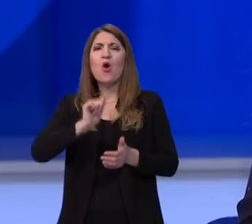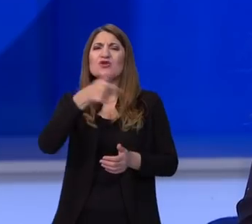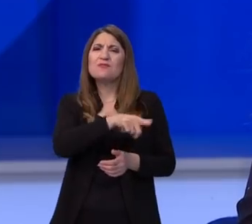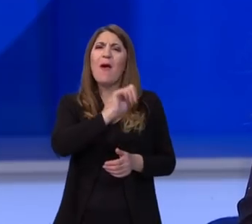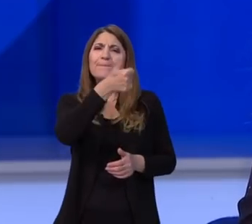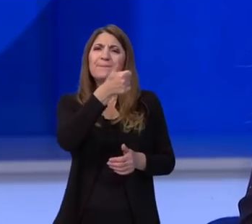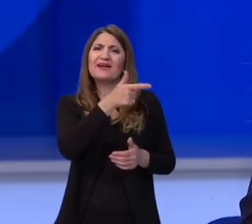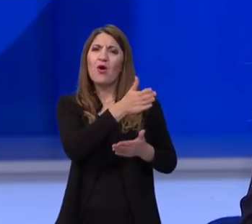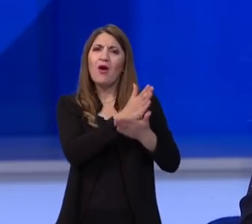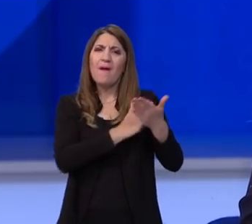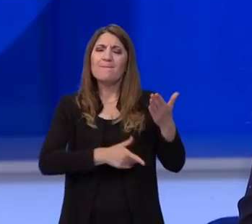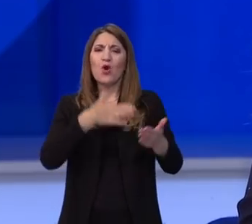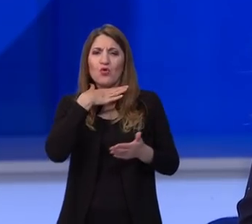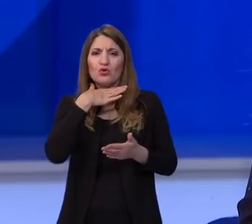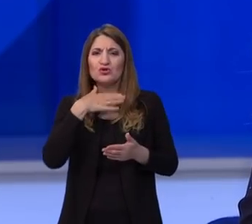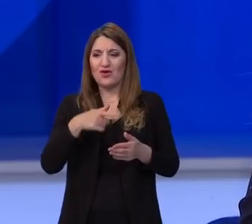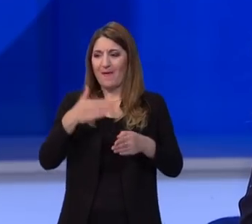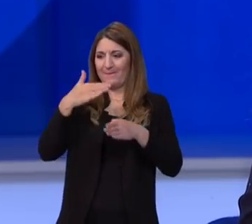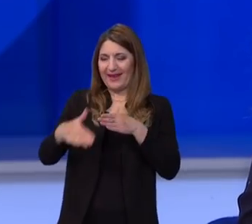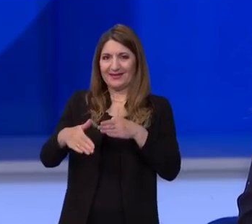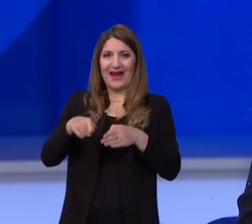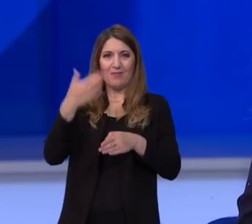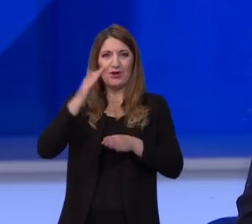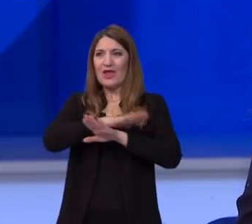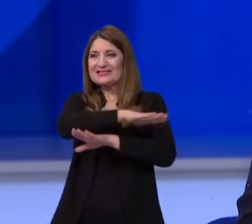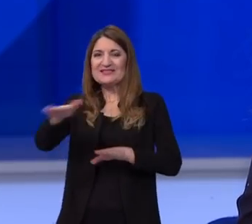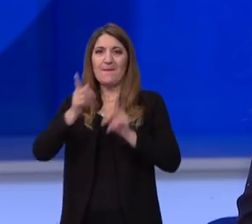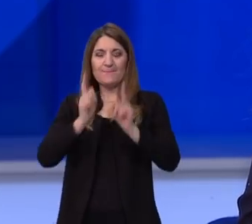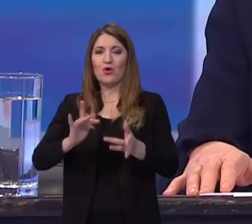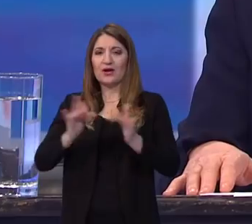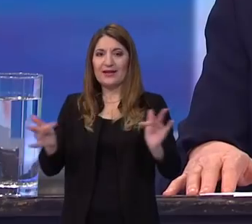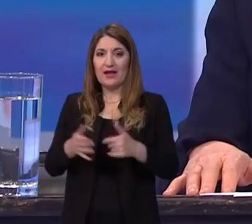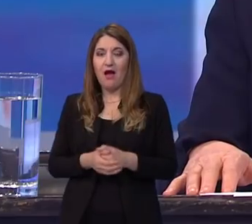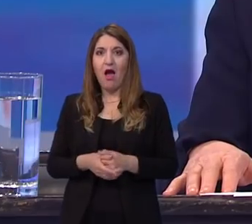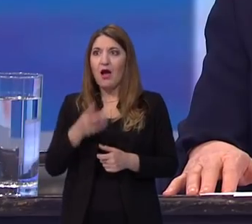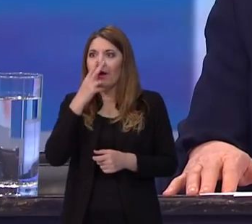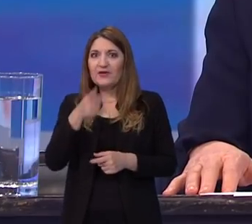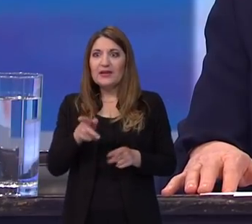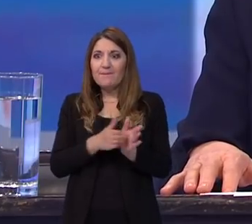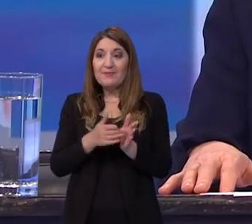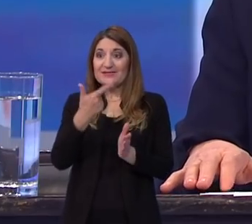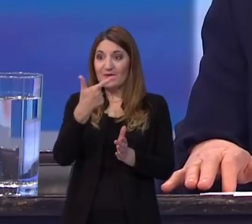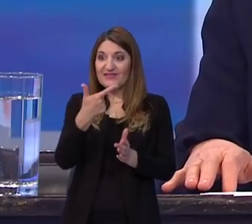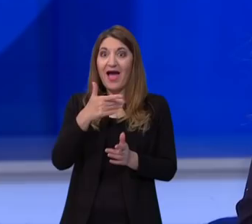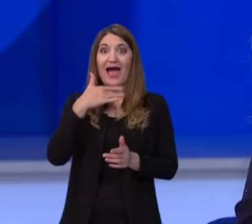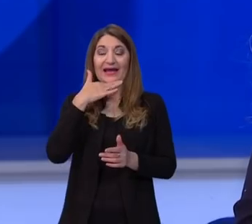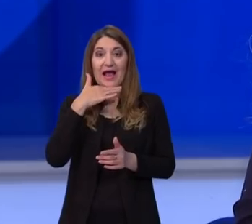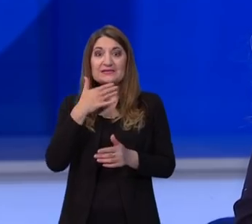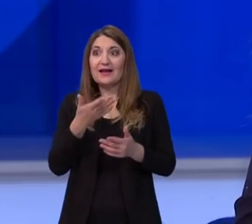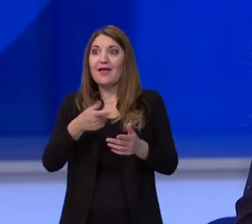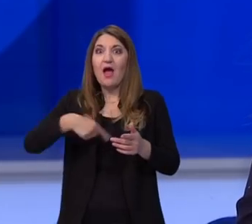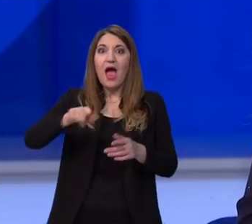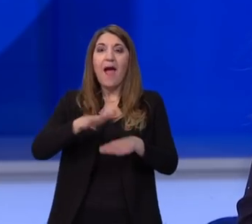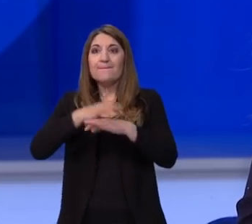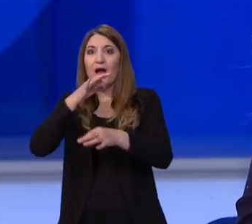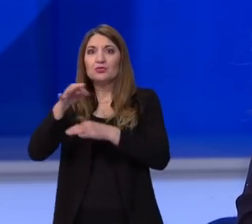svi prešli na online nastavu, dakle, pred kraj polugodišta. I poprilično je sablasno u školi kada imate samo dva maturanska razreda, nema žamora,